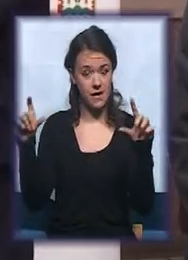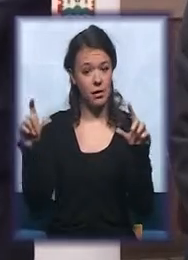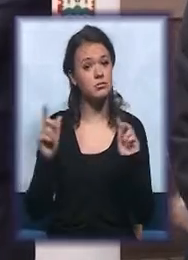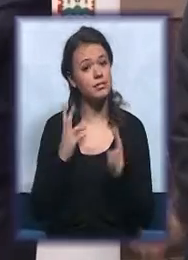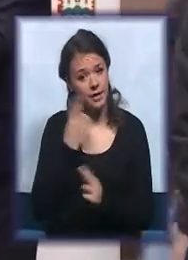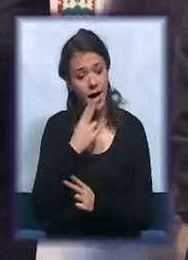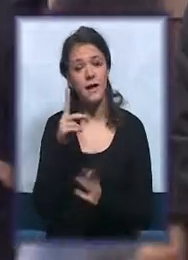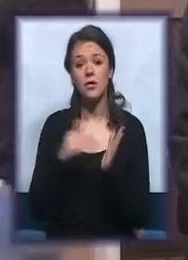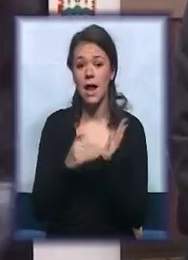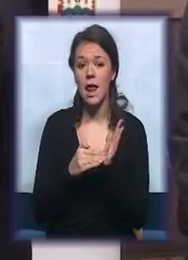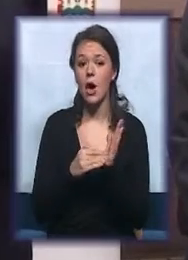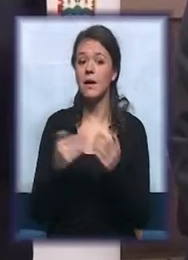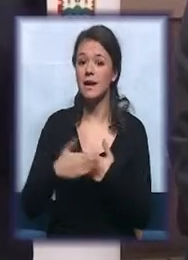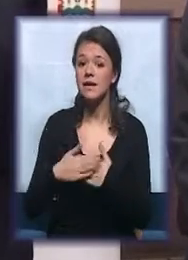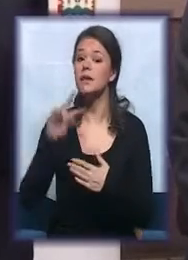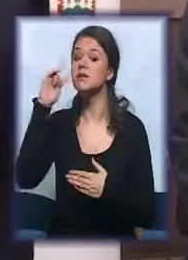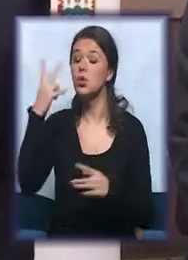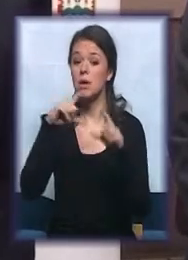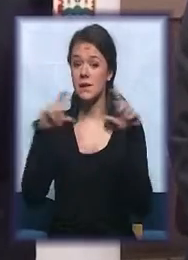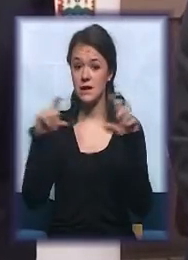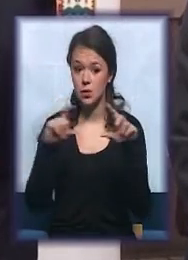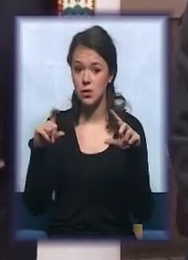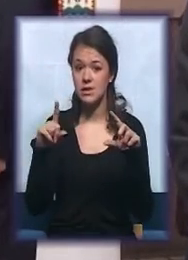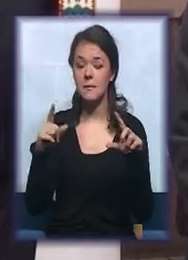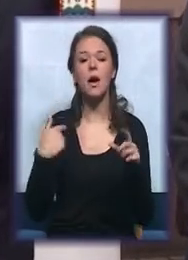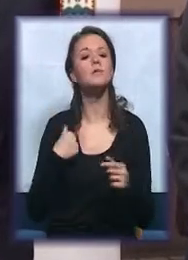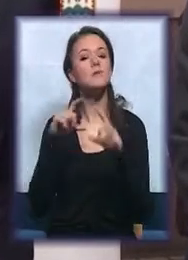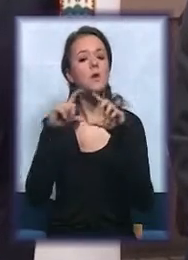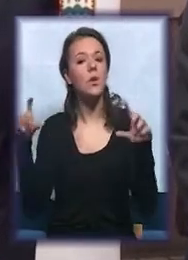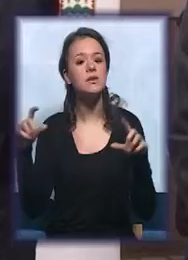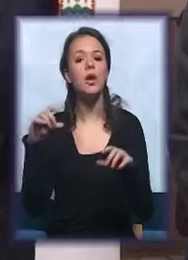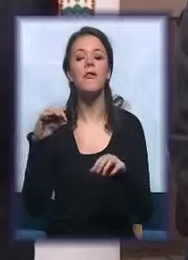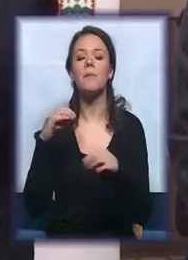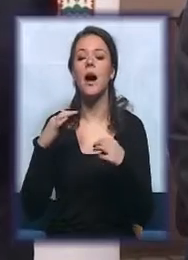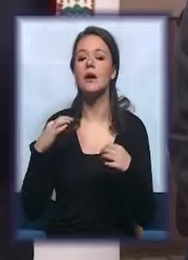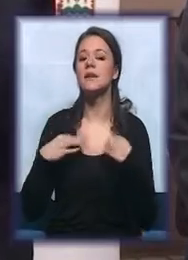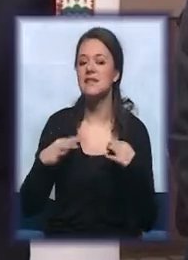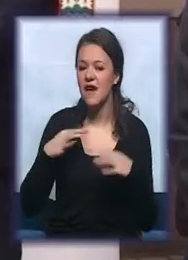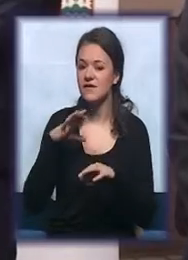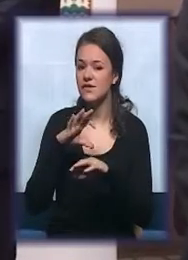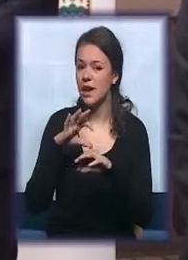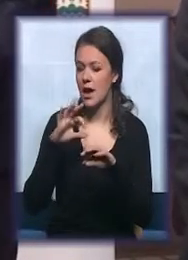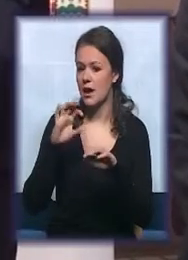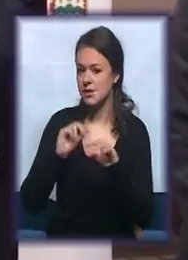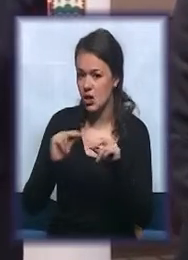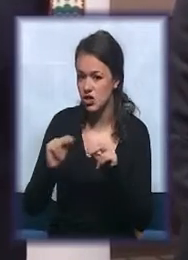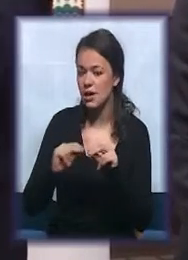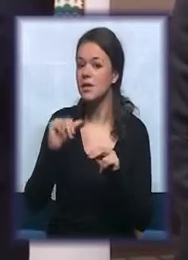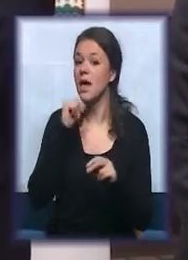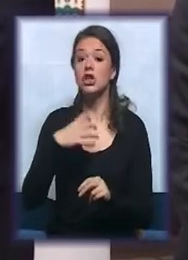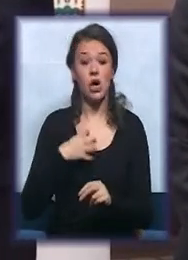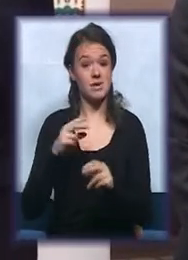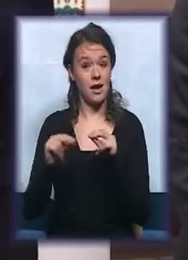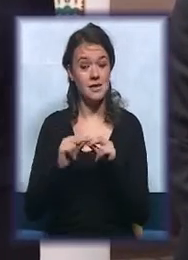saradnja i sa drugim institucijama, sa ustanovama zdravstvene zaštite, sa ustanovama socijalne zaštite, ali prednost